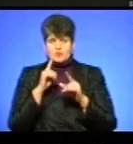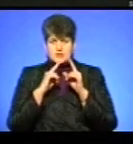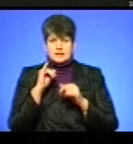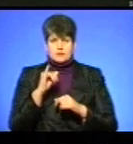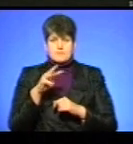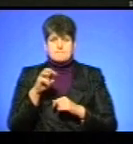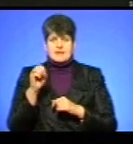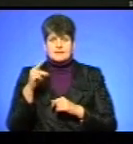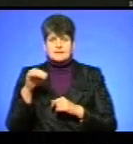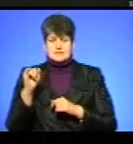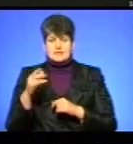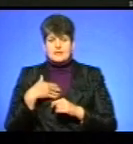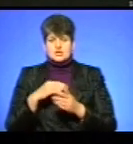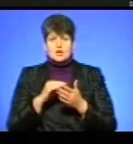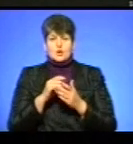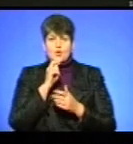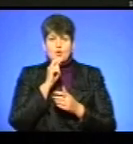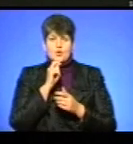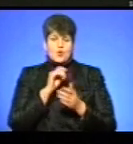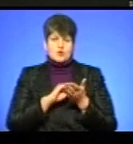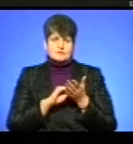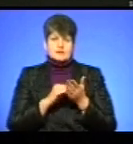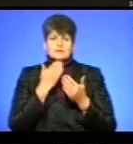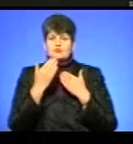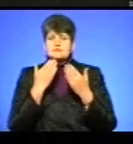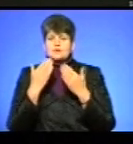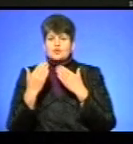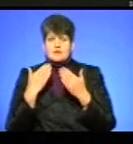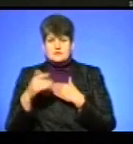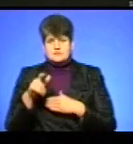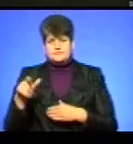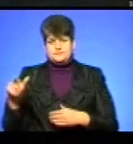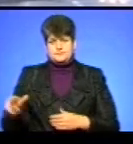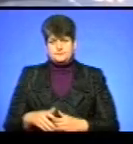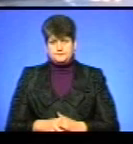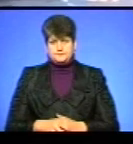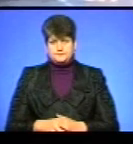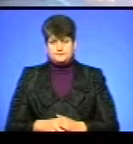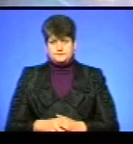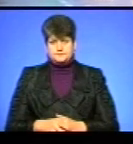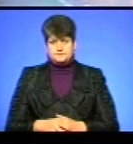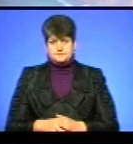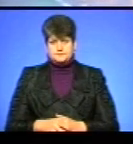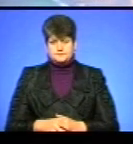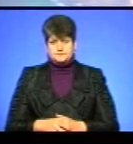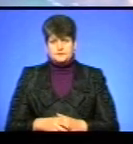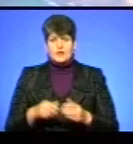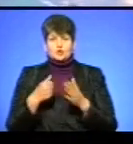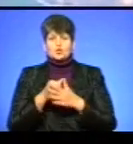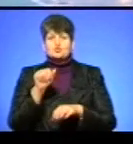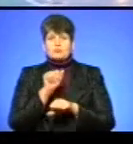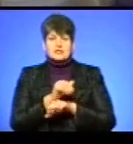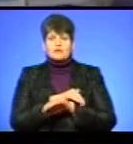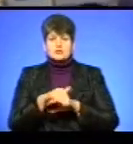Мединський. Наші кореспонденти поспілкувалися з пасажирами громадського транспорту. До зупинки на